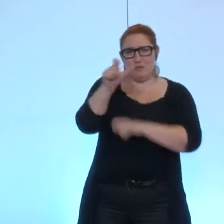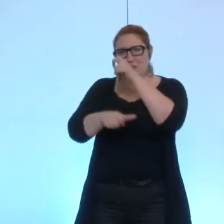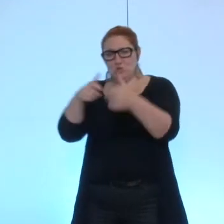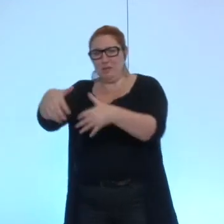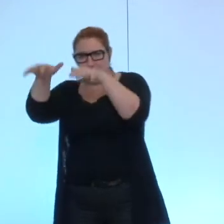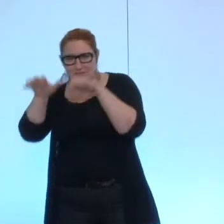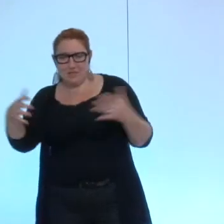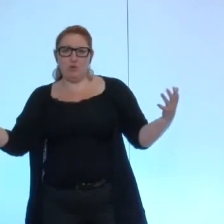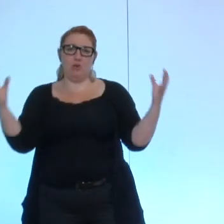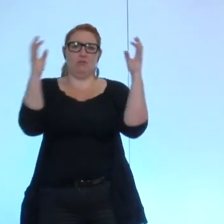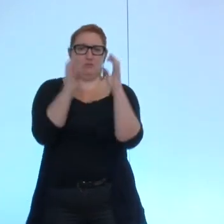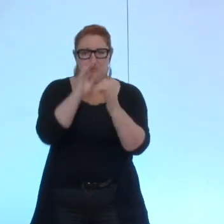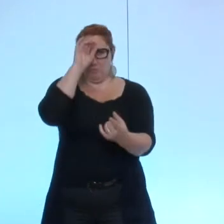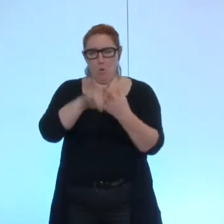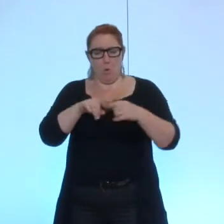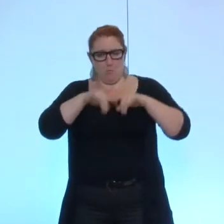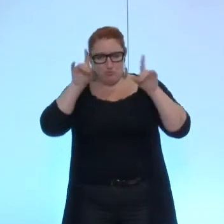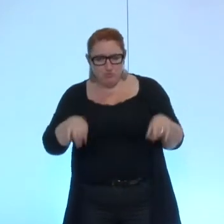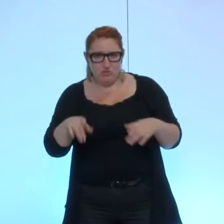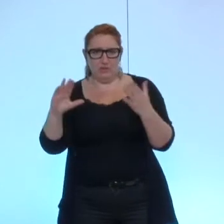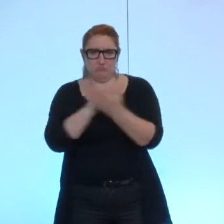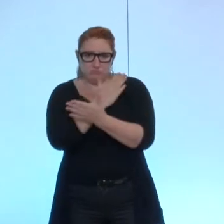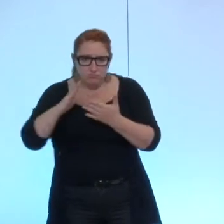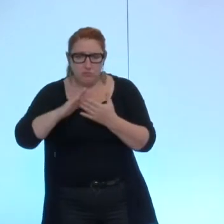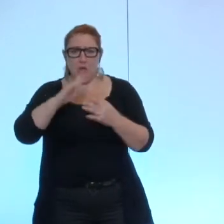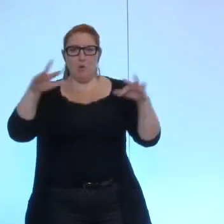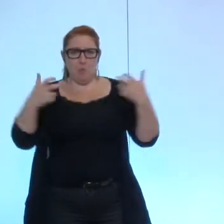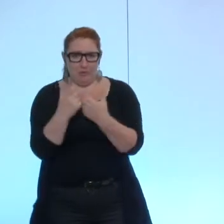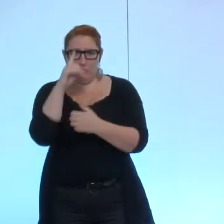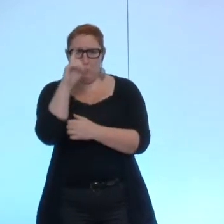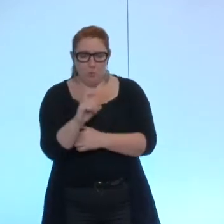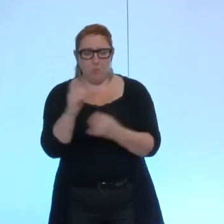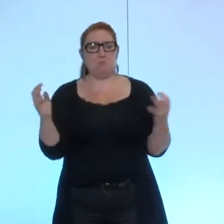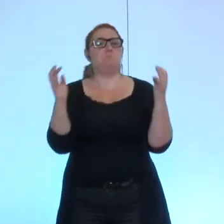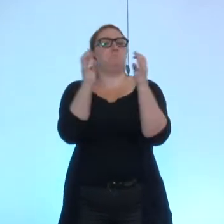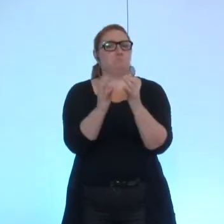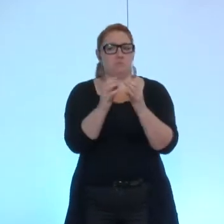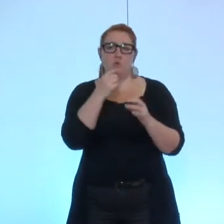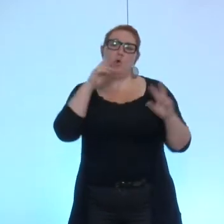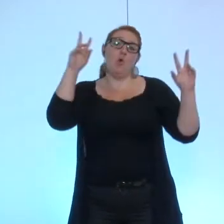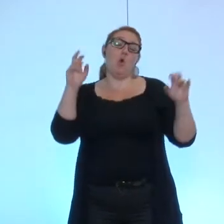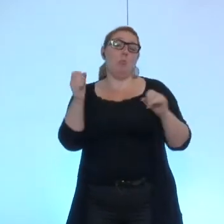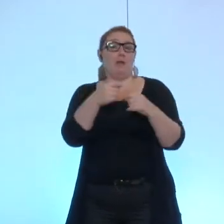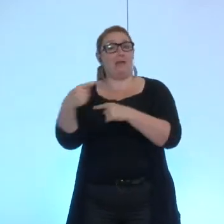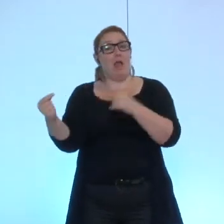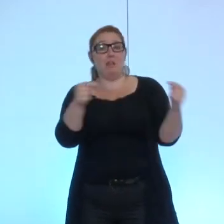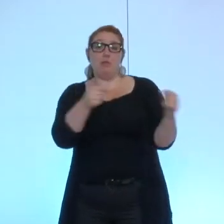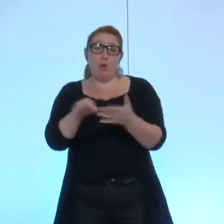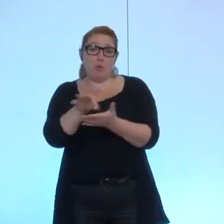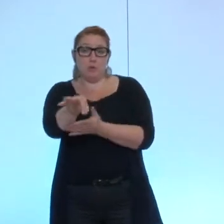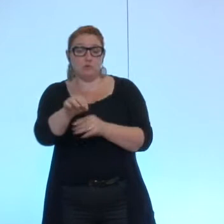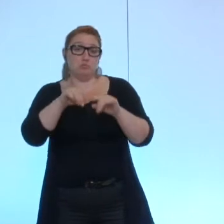construire le budget et le prix de l'eau qui se réunissait donc ils avaient considéré que ça faisait office de débats d'orientation budgétaire